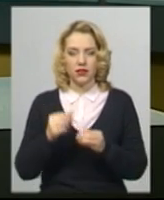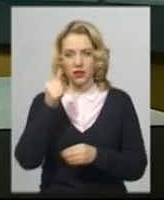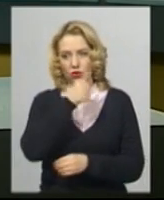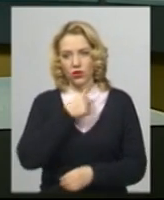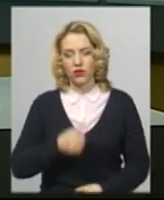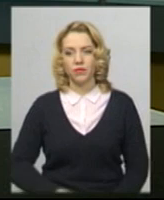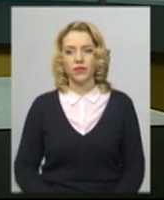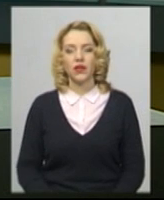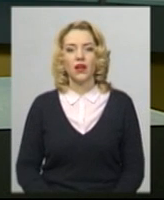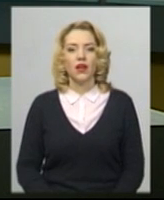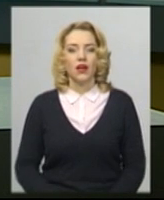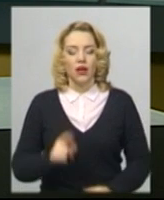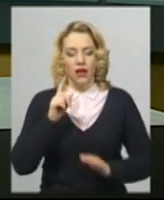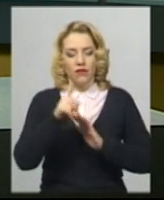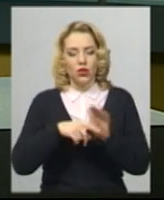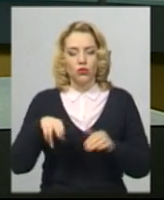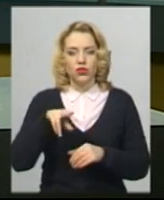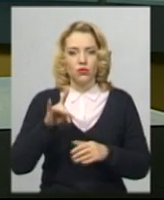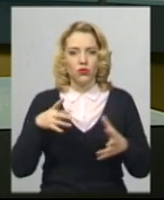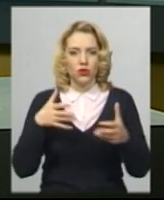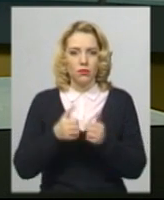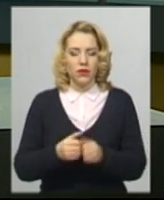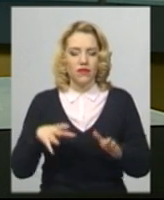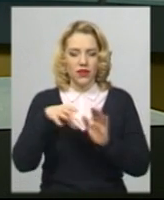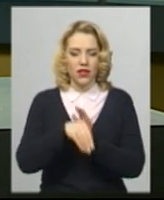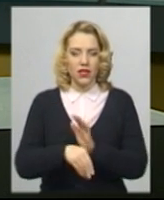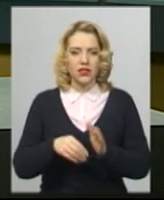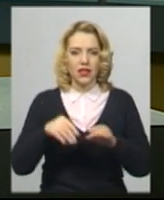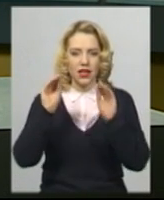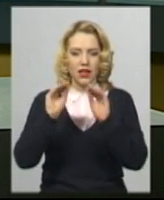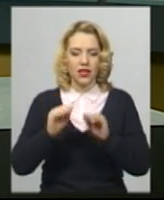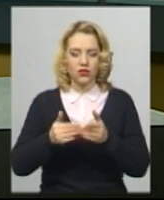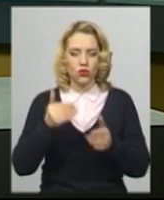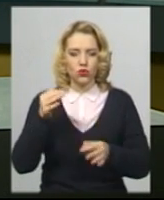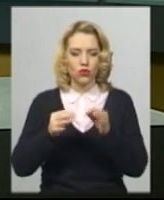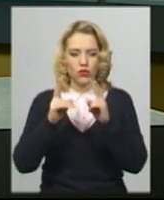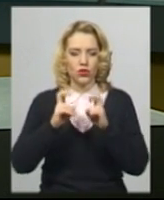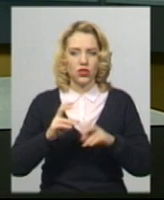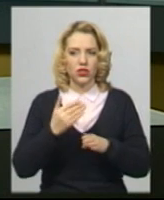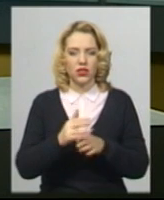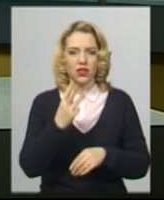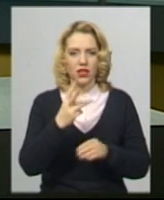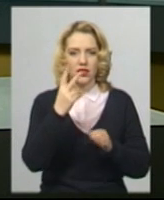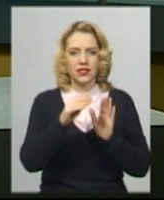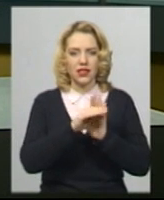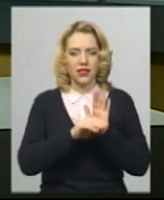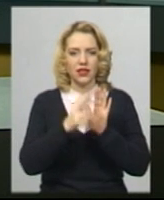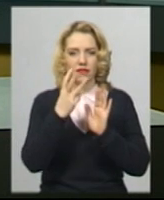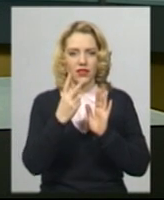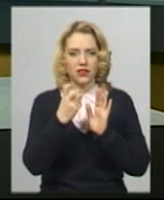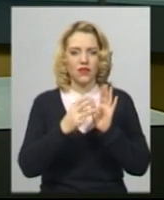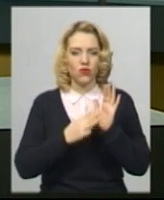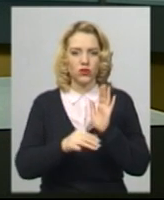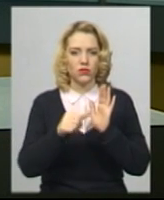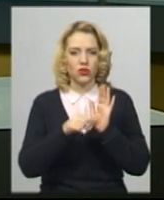Відомості про ДТП внесли до єдиного реєстру досудового розслідування за частиною 3 статті 286 Кримінального кодексу